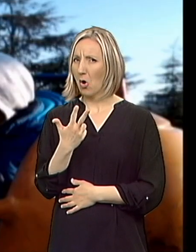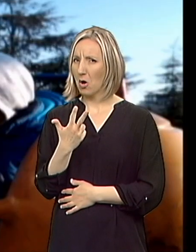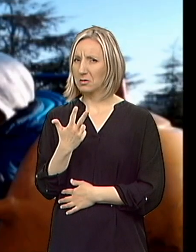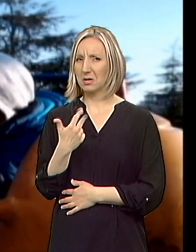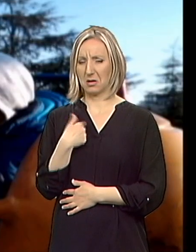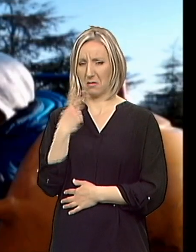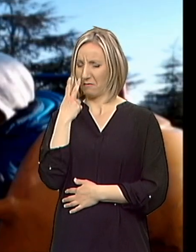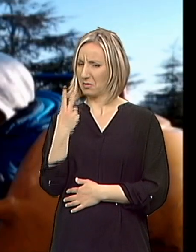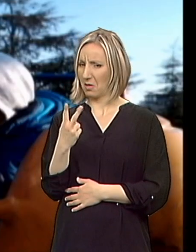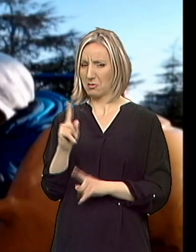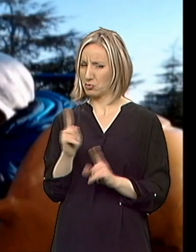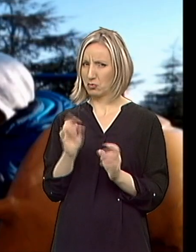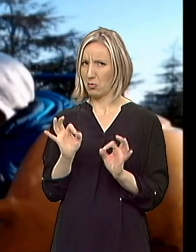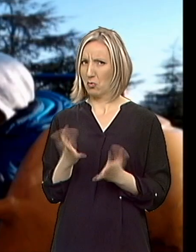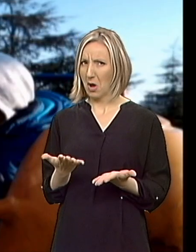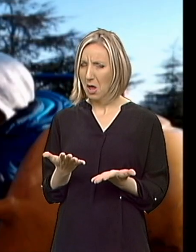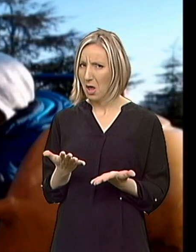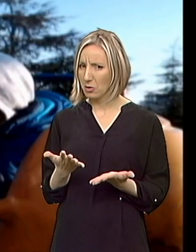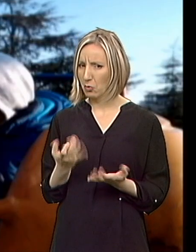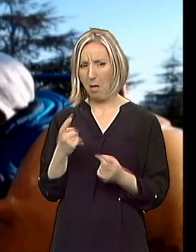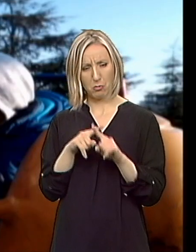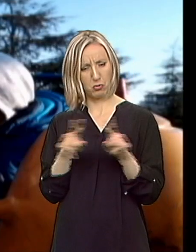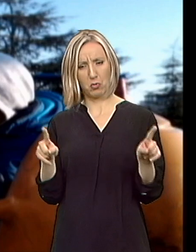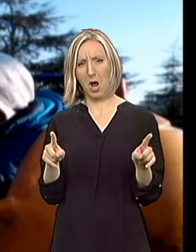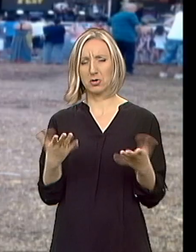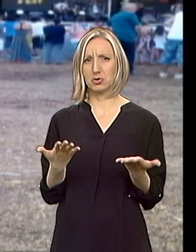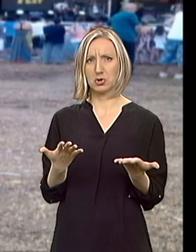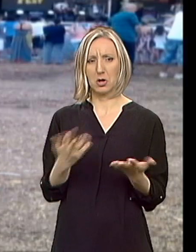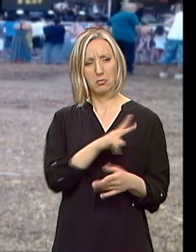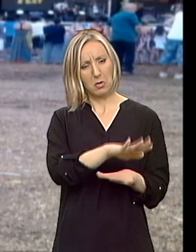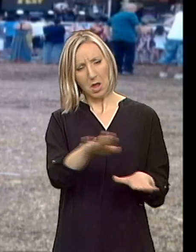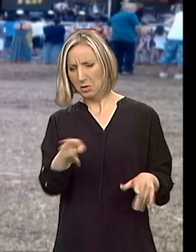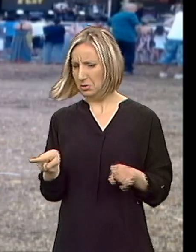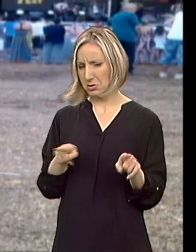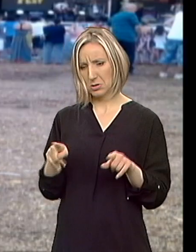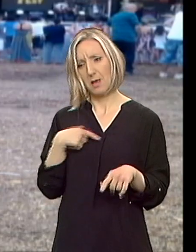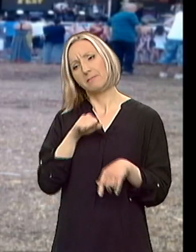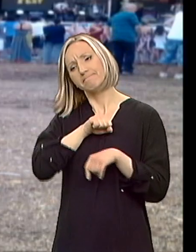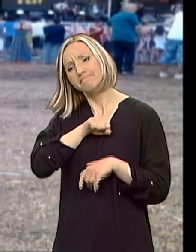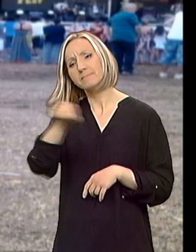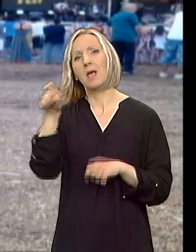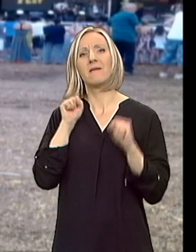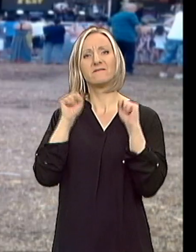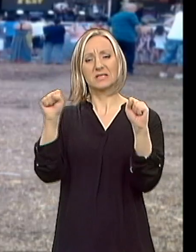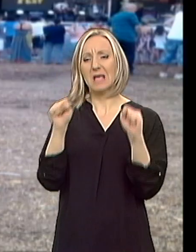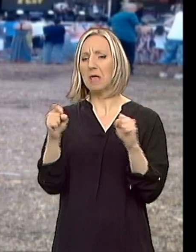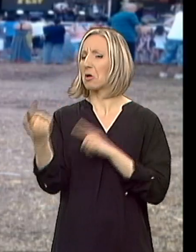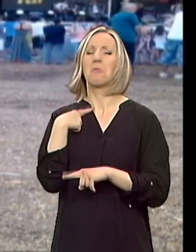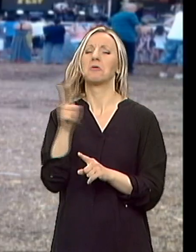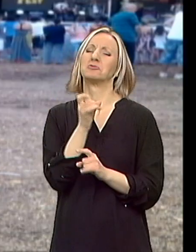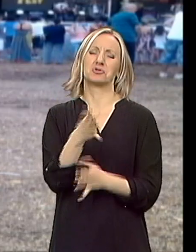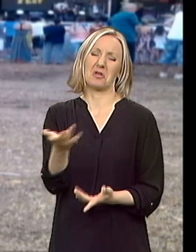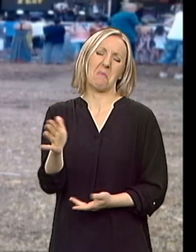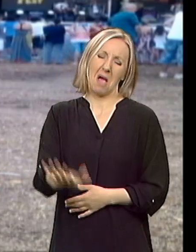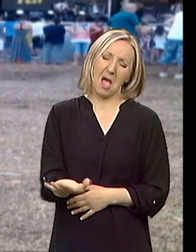naprosto videli smo da je nešto malo drugačije od druge dece. I onda smo odveli ga kod fizijatra, gde je bilo ono ko nije ništa, još uvek je